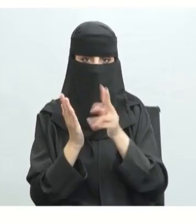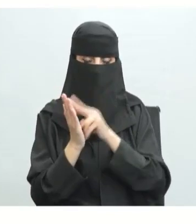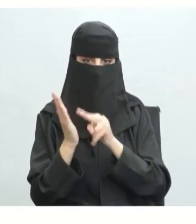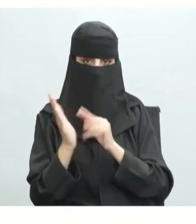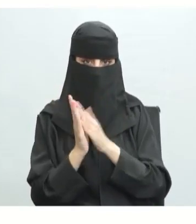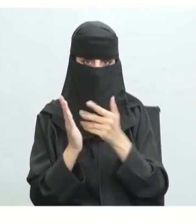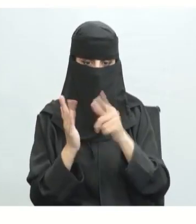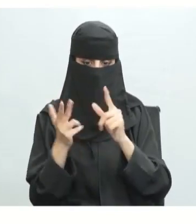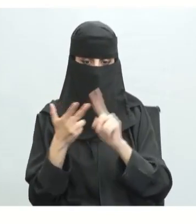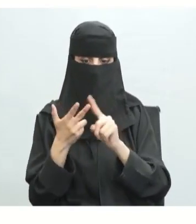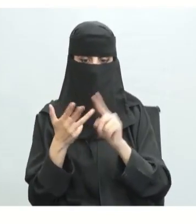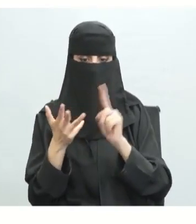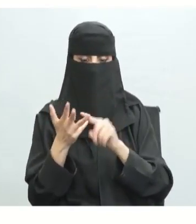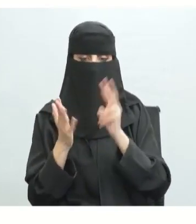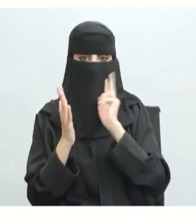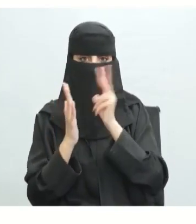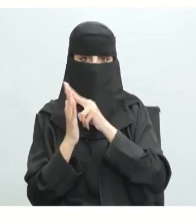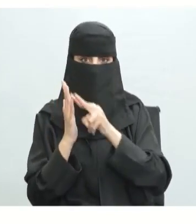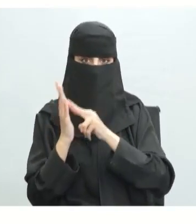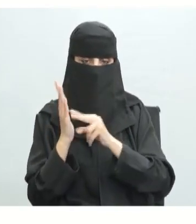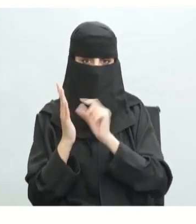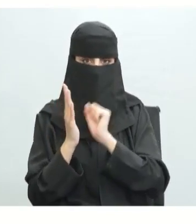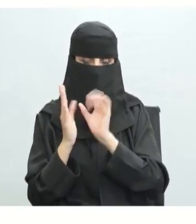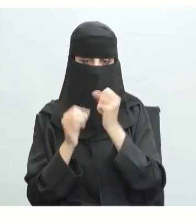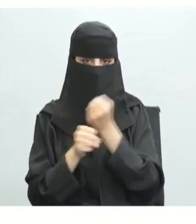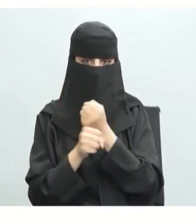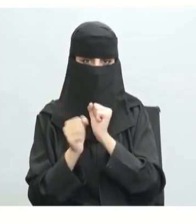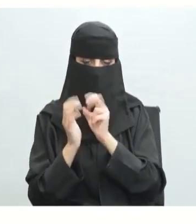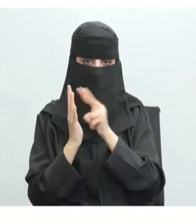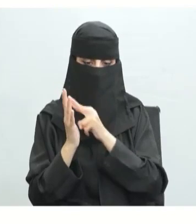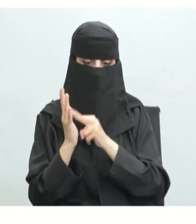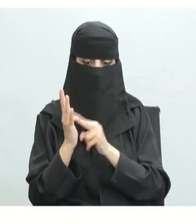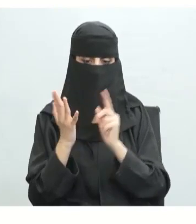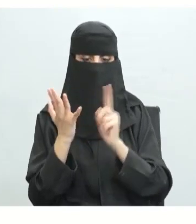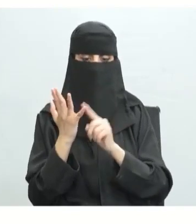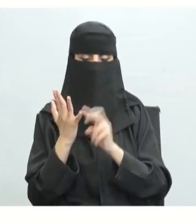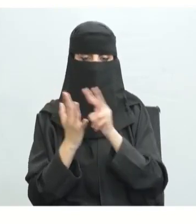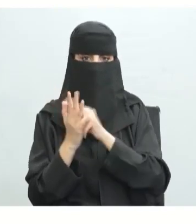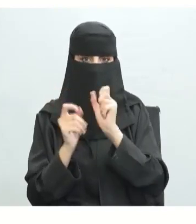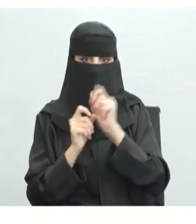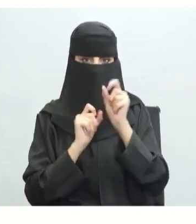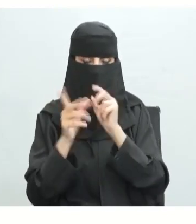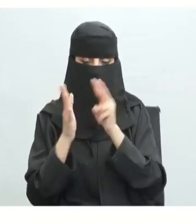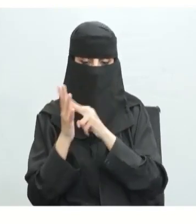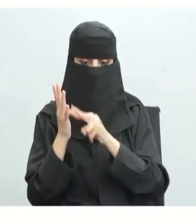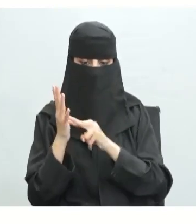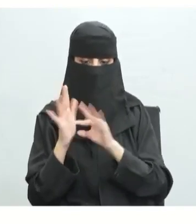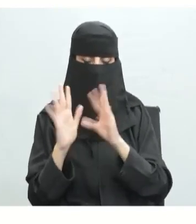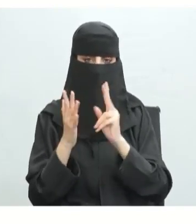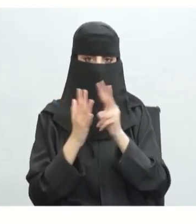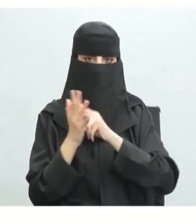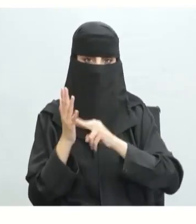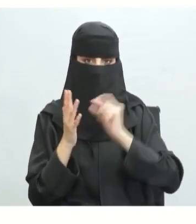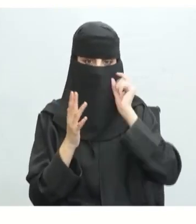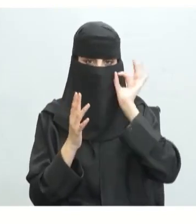هي موضوعات الوحدة هل أتقنتها بمستوى عالي أم أنك أتقنتها بمستوى متوسط وأنت هذا التقييم أو تقويم